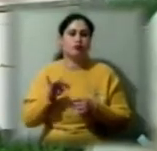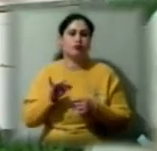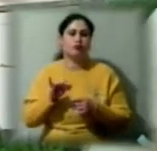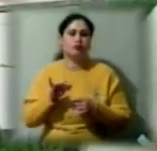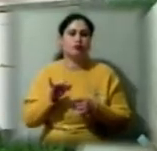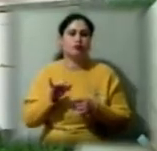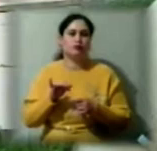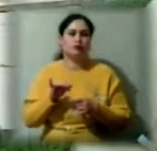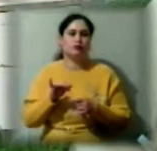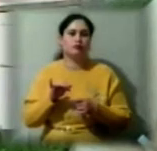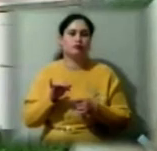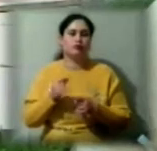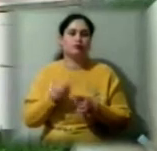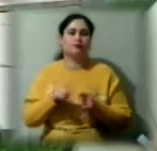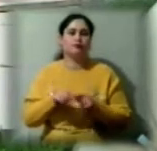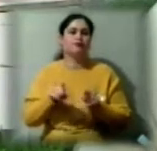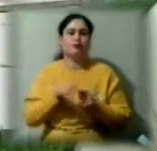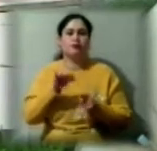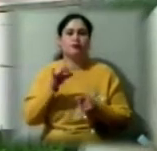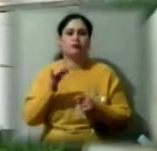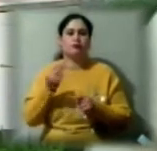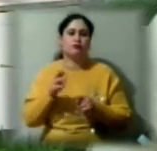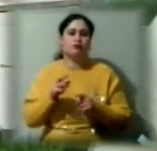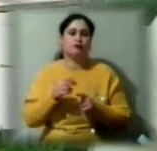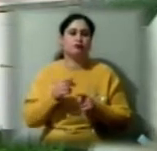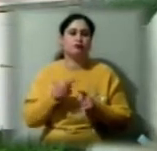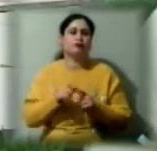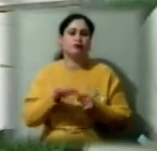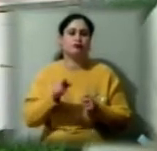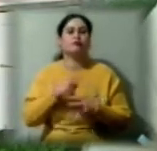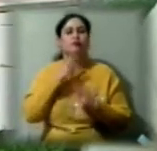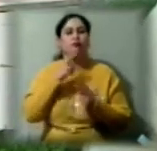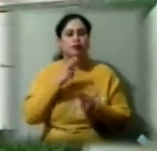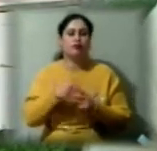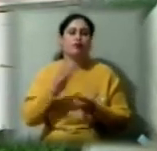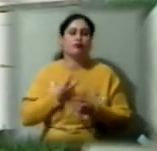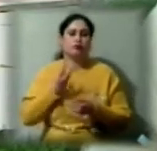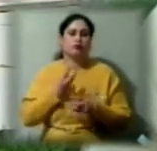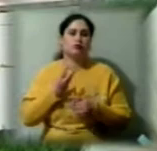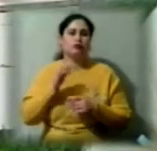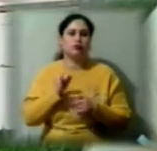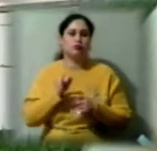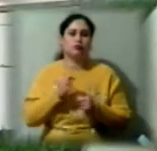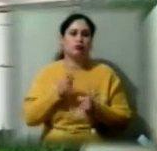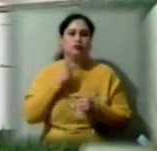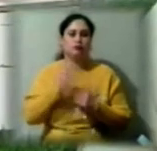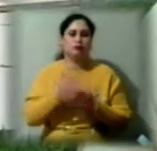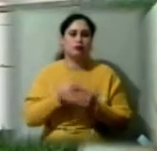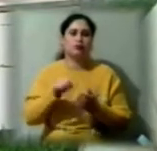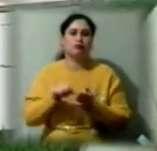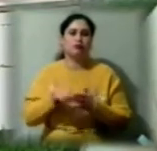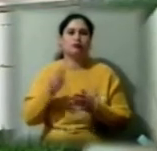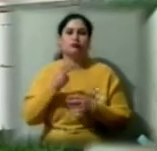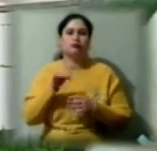Такі собі рецензії, тобто зауваження, побажання. І перед участю у другому турі вже